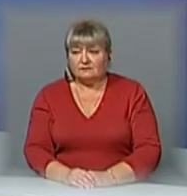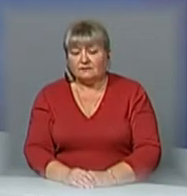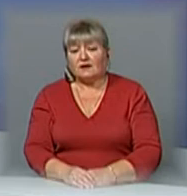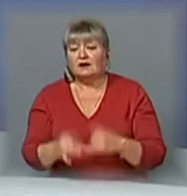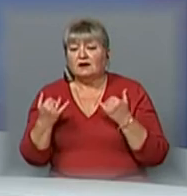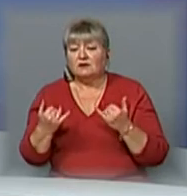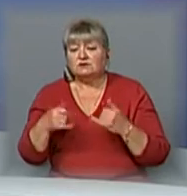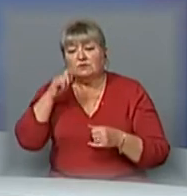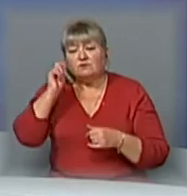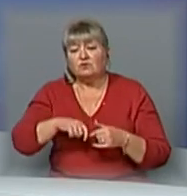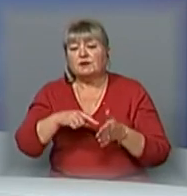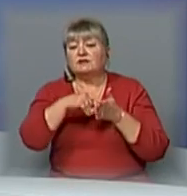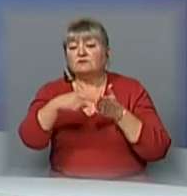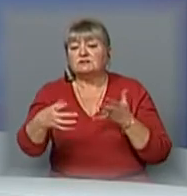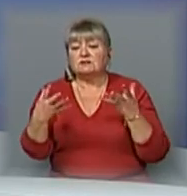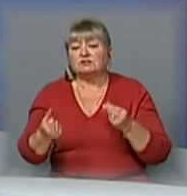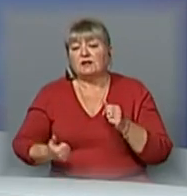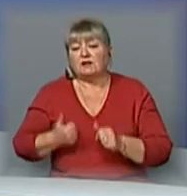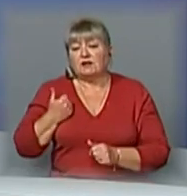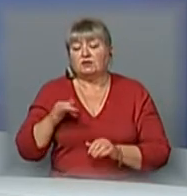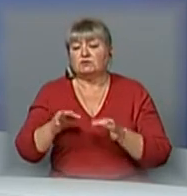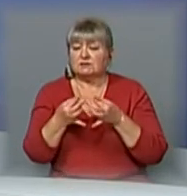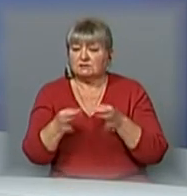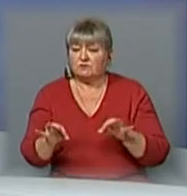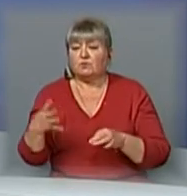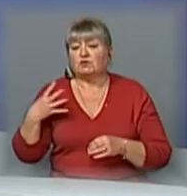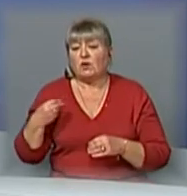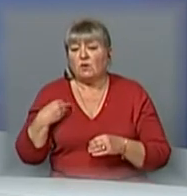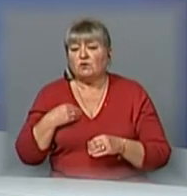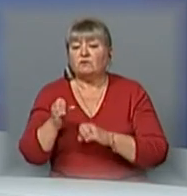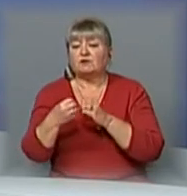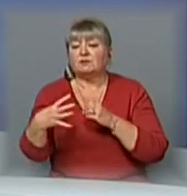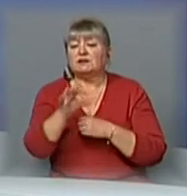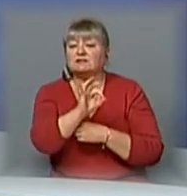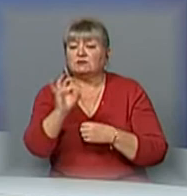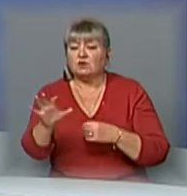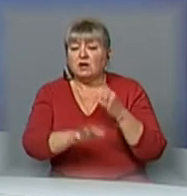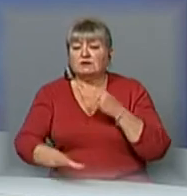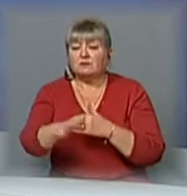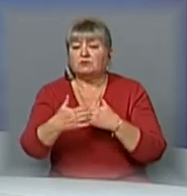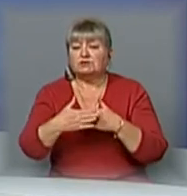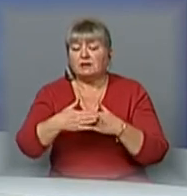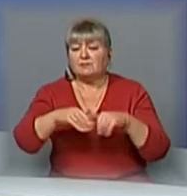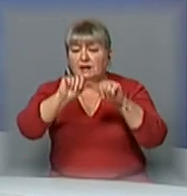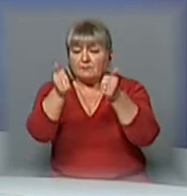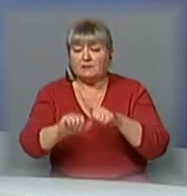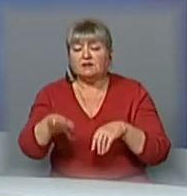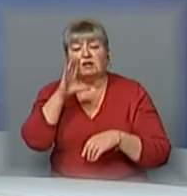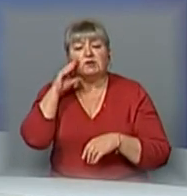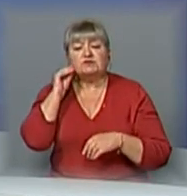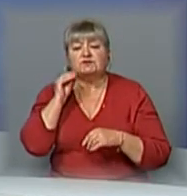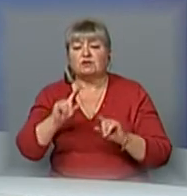Сьогодні в Україні відзначають День гідності та свободи. У Львові о 15.00 на площі біля пам'ятника Тарасові Шевченку